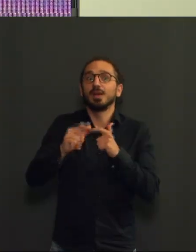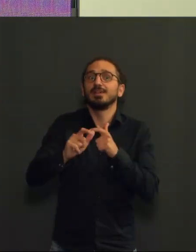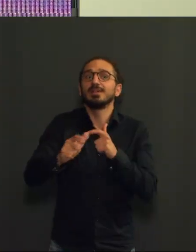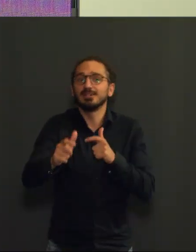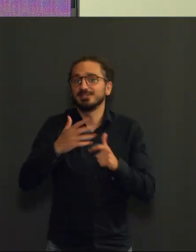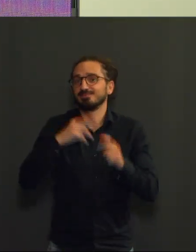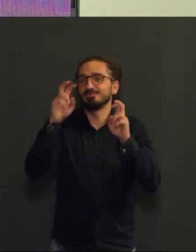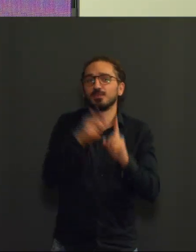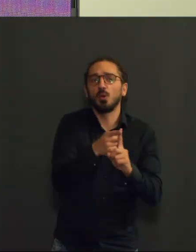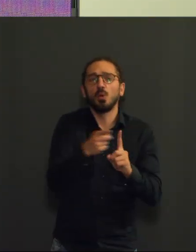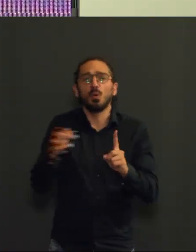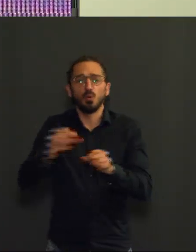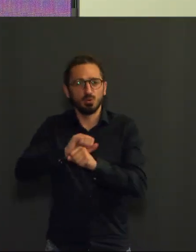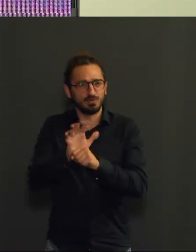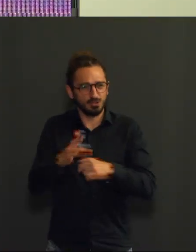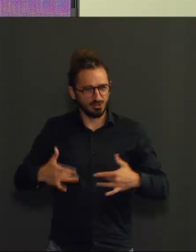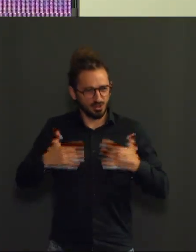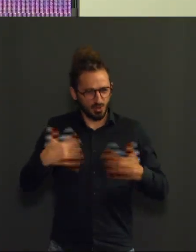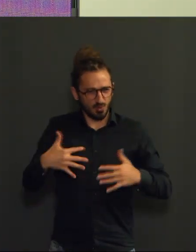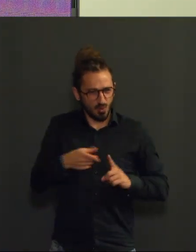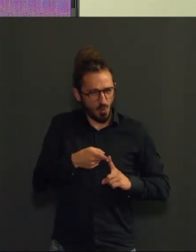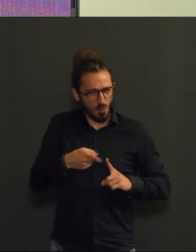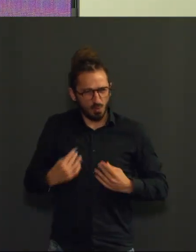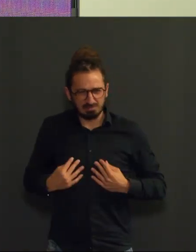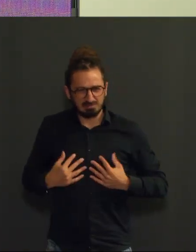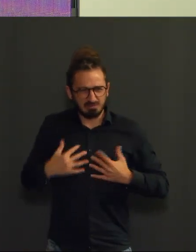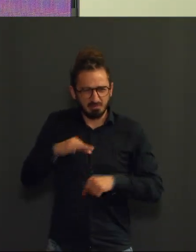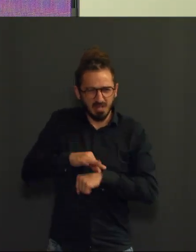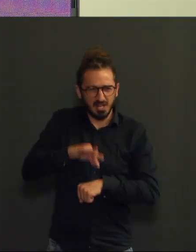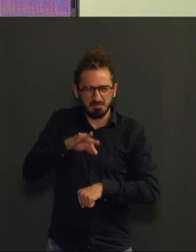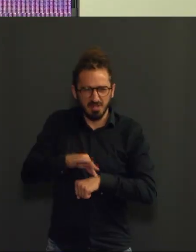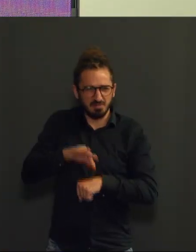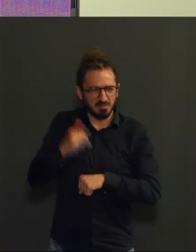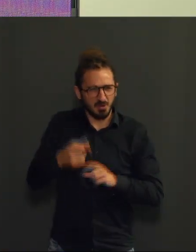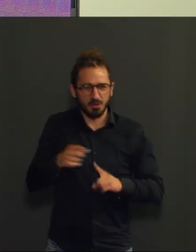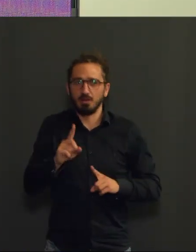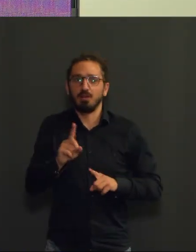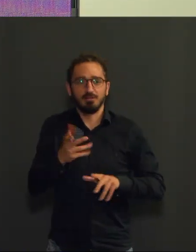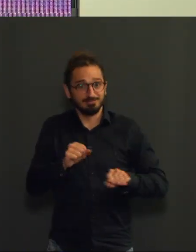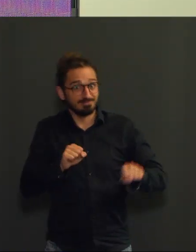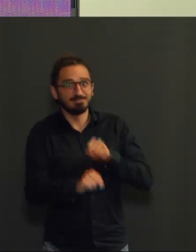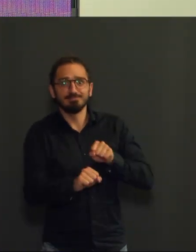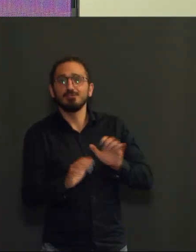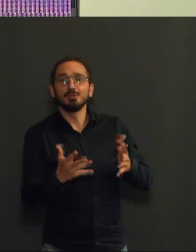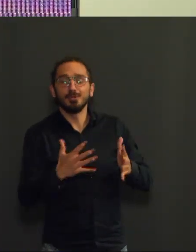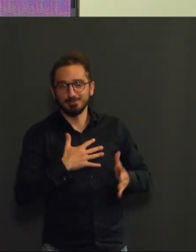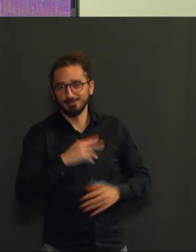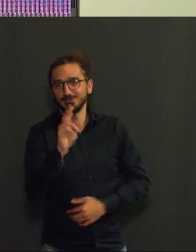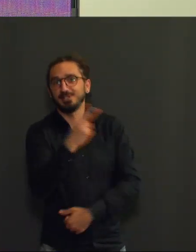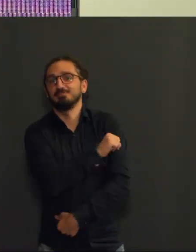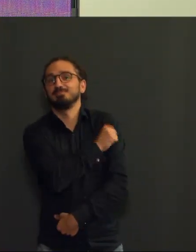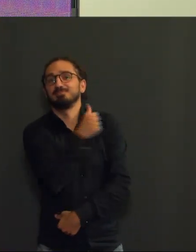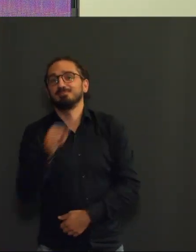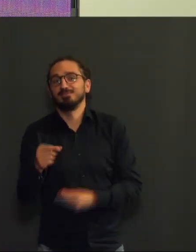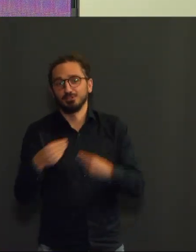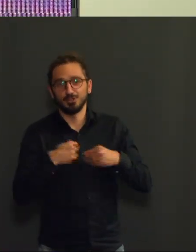qui peuvent nous préoccuper. C'est donc tout particulièrement important. Et nous avons maintenant des données venant du service sanitaire